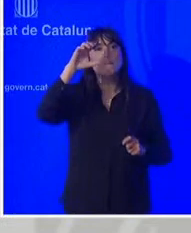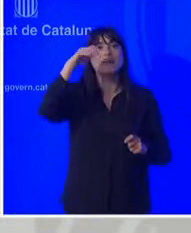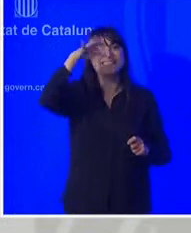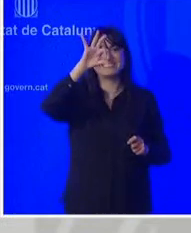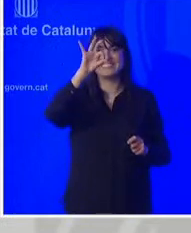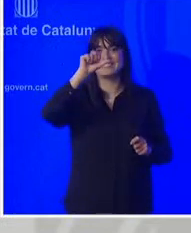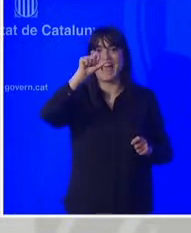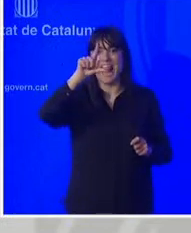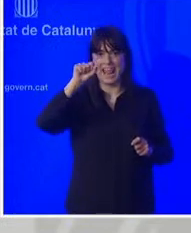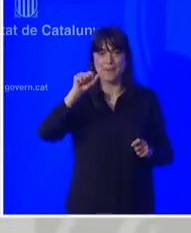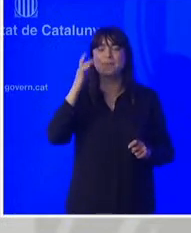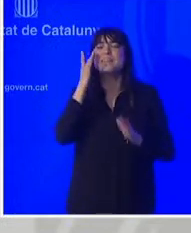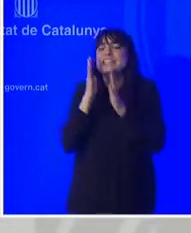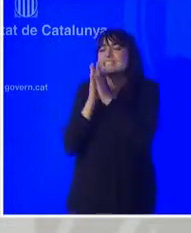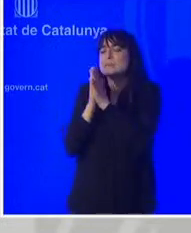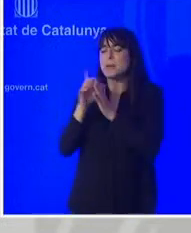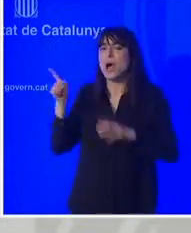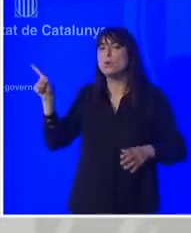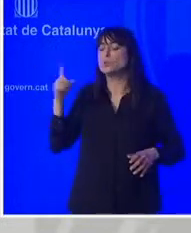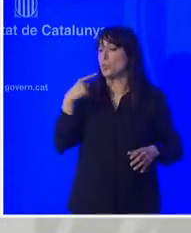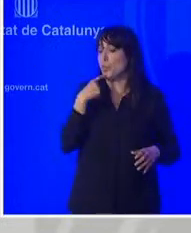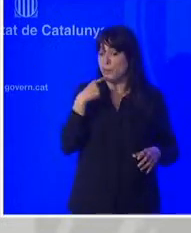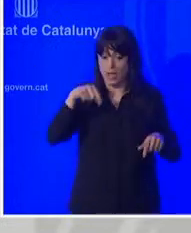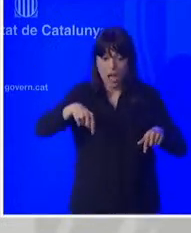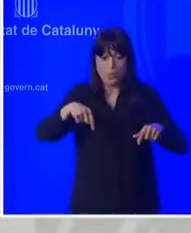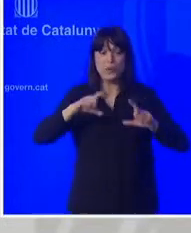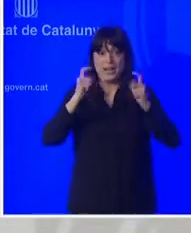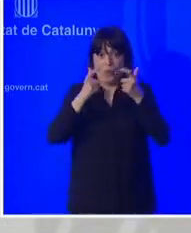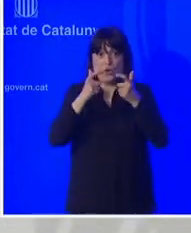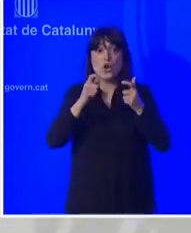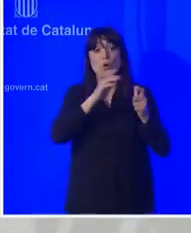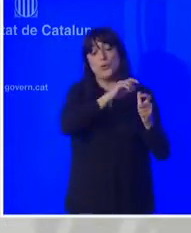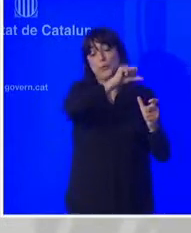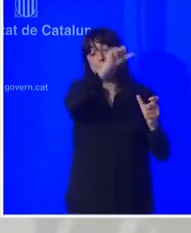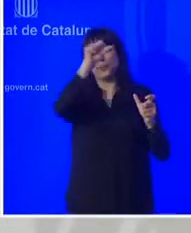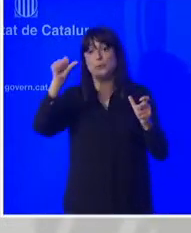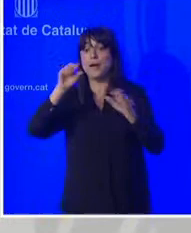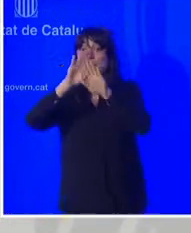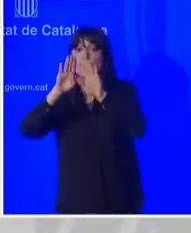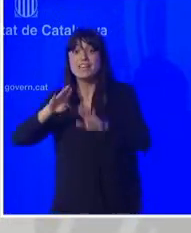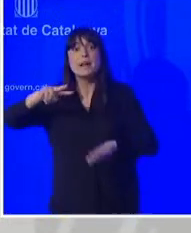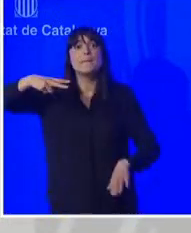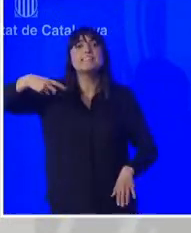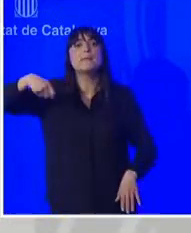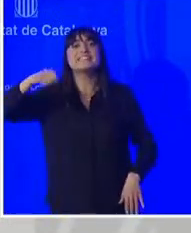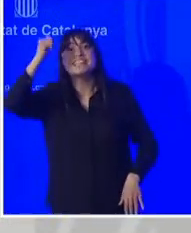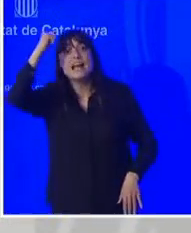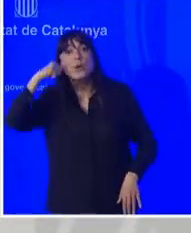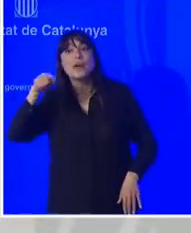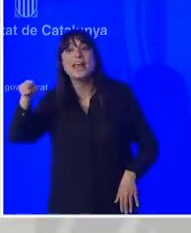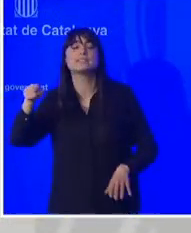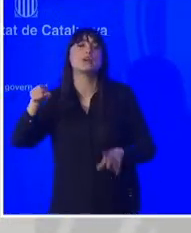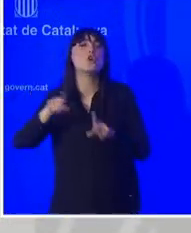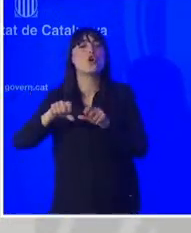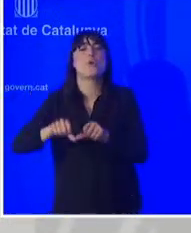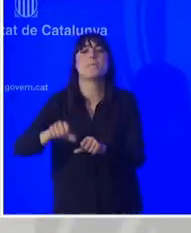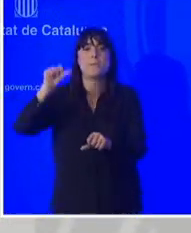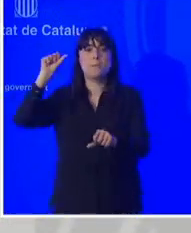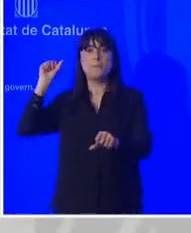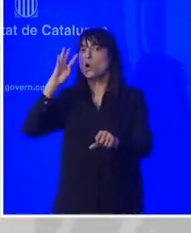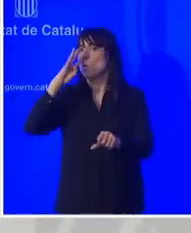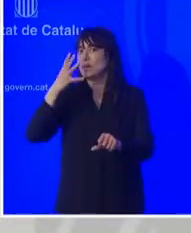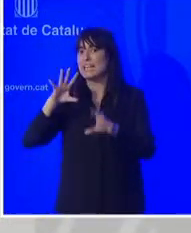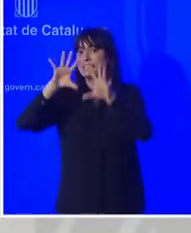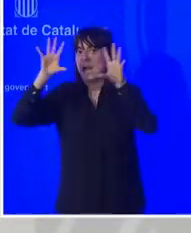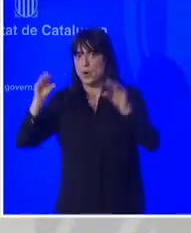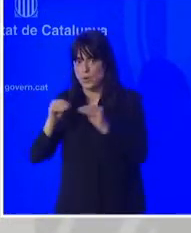vicepresident Aragonès volia saber si ha fet alguna quina mena de valoració ha fet de com ha funcionat el govern si ha fet una valoració positiva